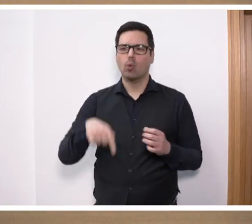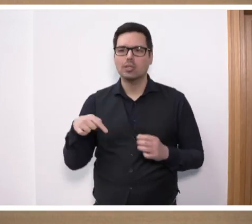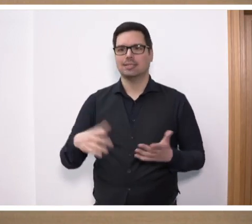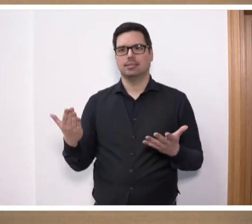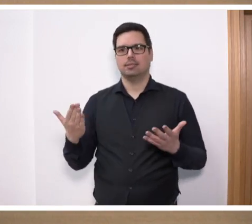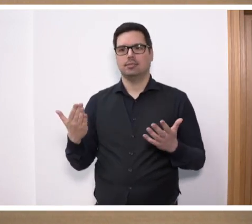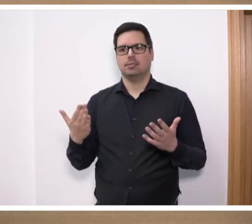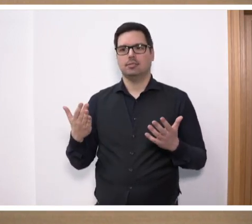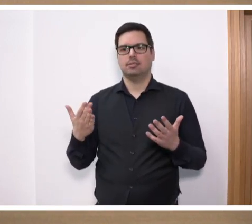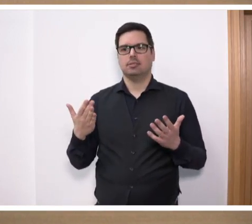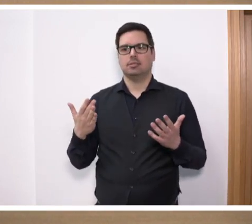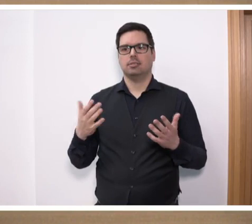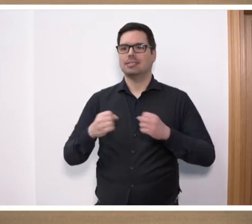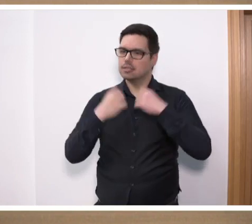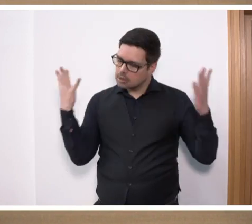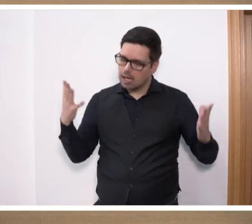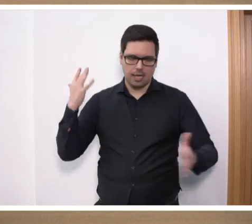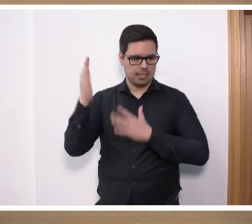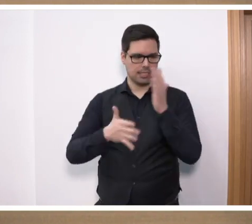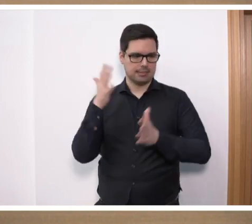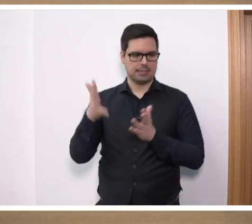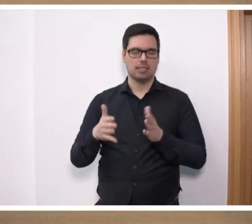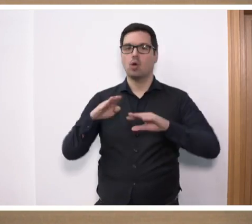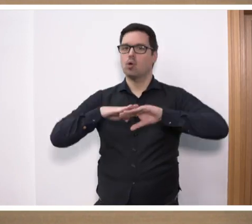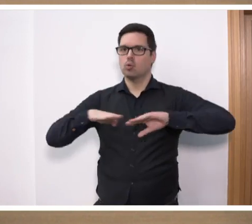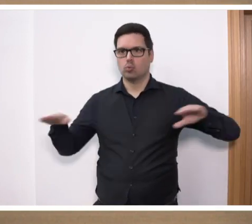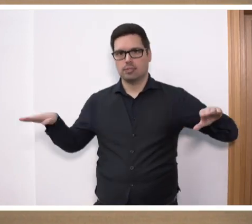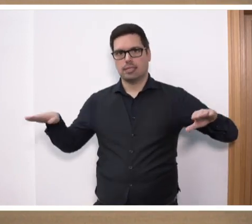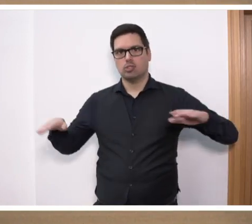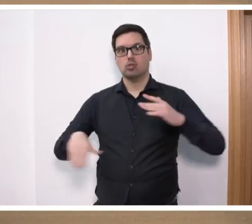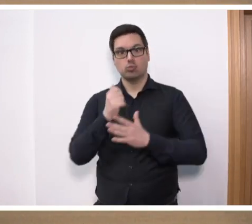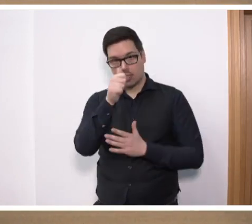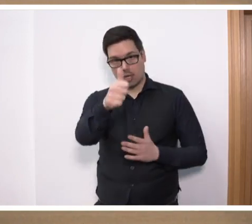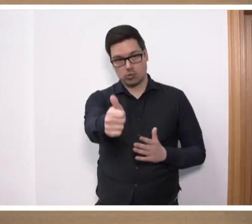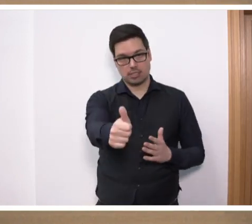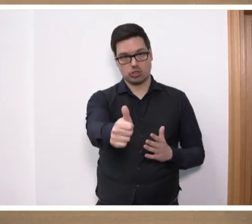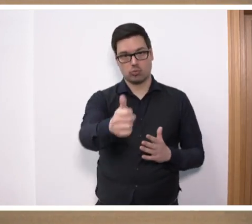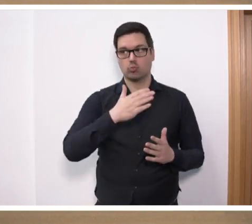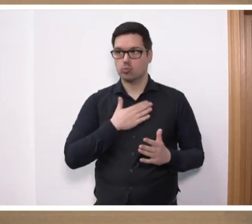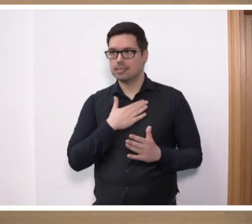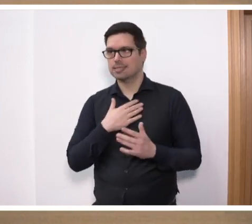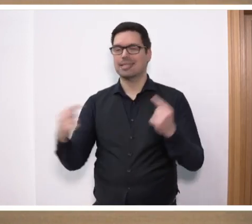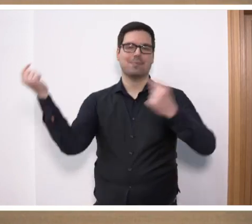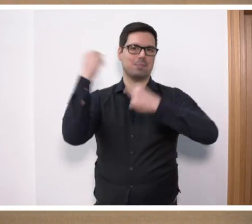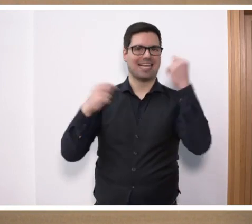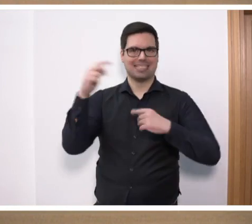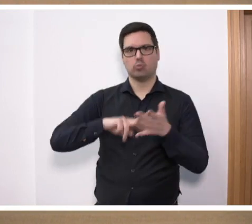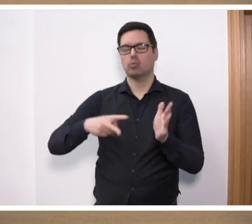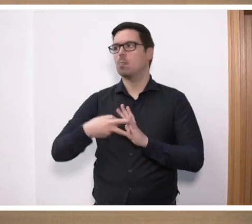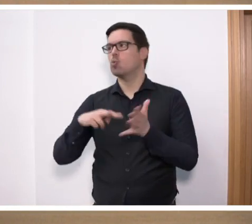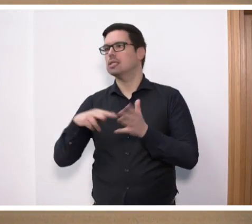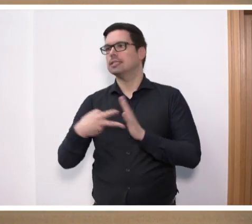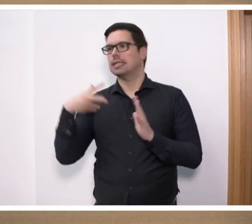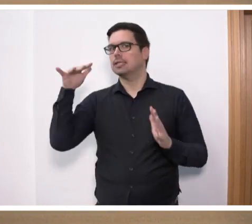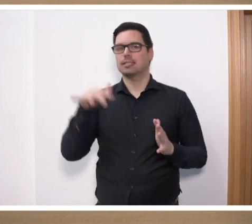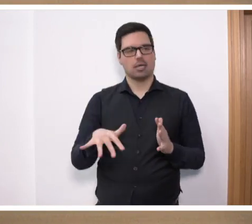wirklich noch mal ganz klar betonen, dass wir eine grundsätzliche Neuausrichtung unserer Migrationspolitik in Deutschland